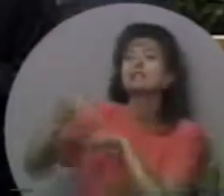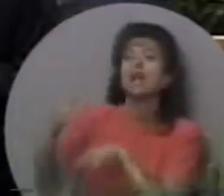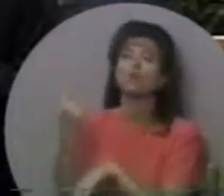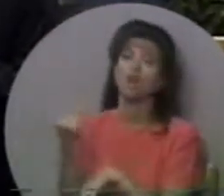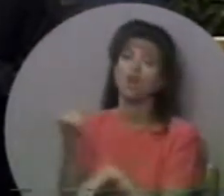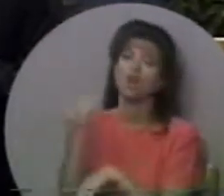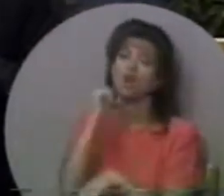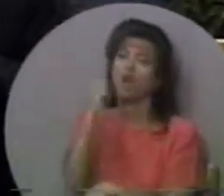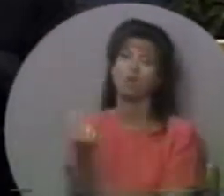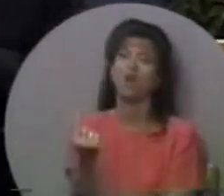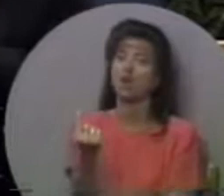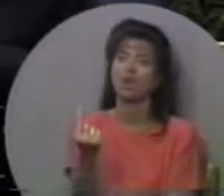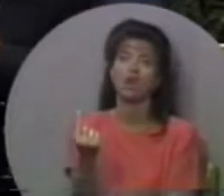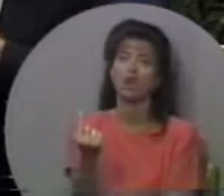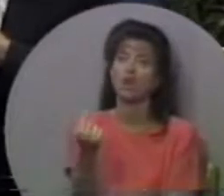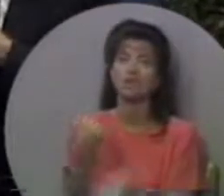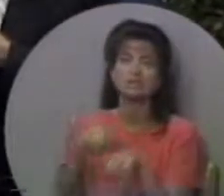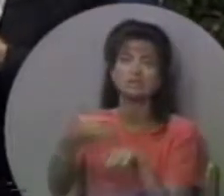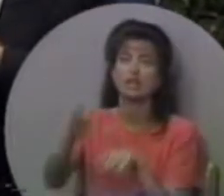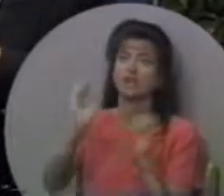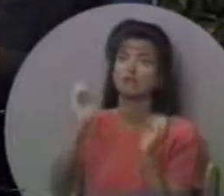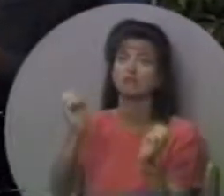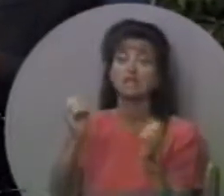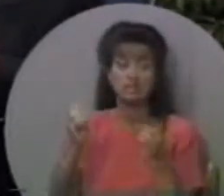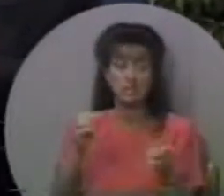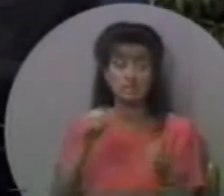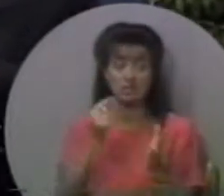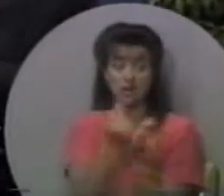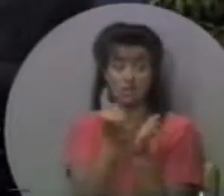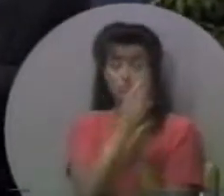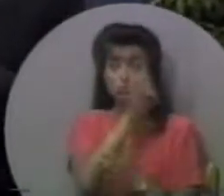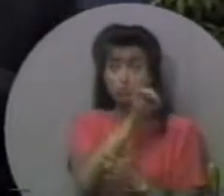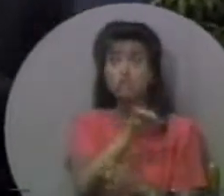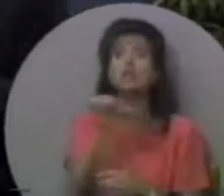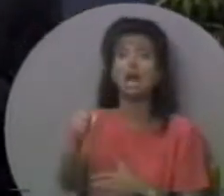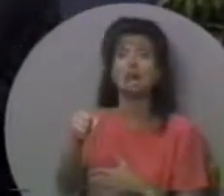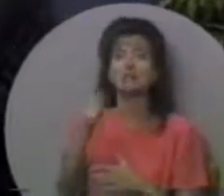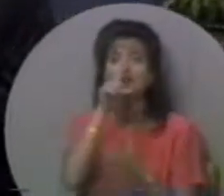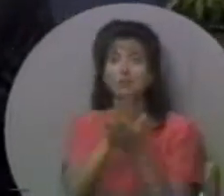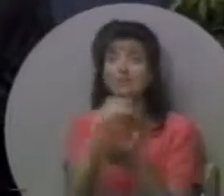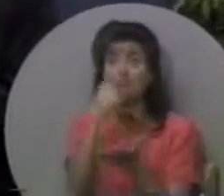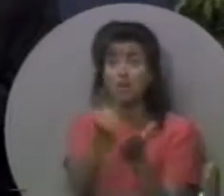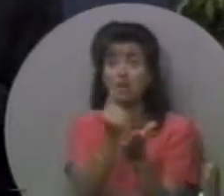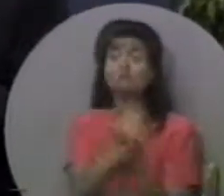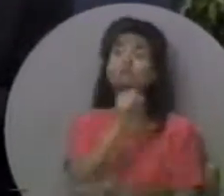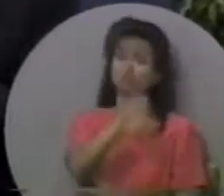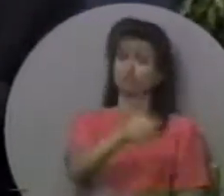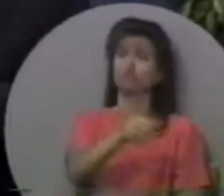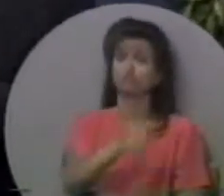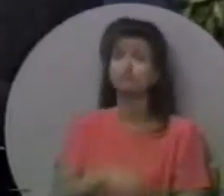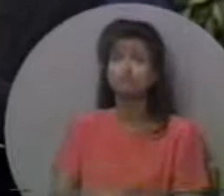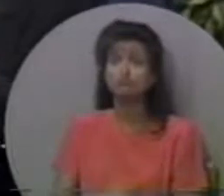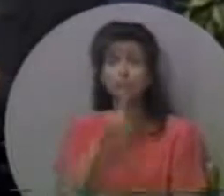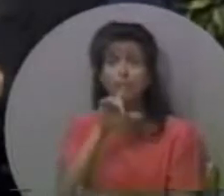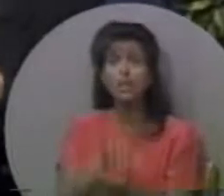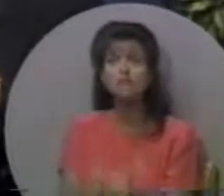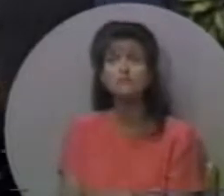Вони не вислали жодного місціонера. Вони проповідуть Іванглію, так. Вірять в здобування душ, так.